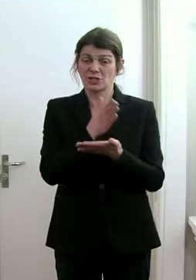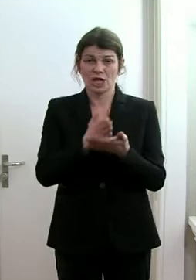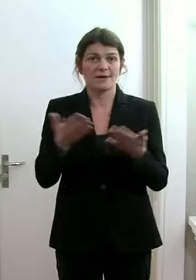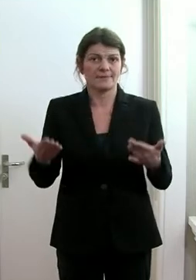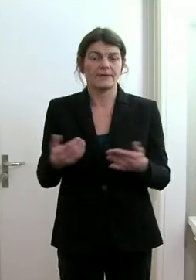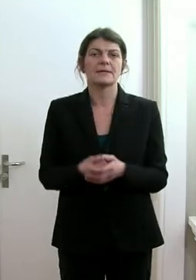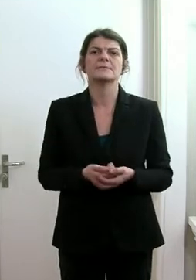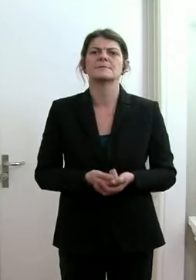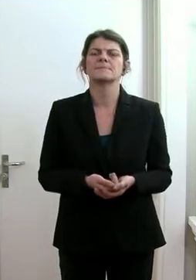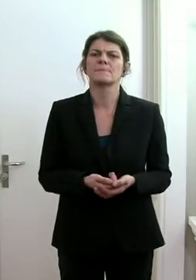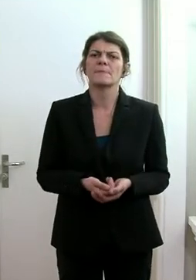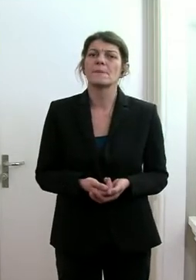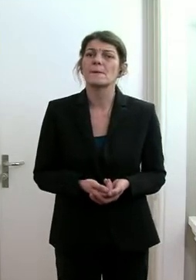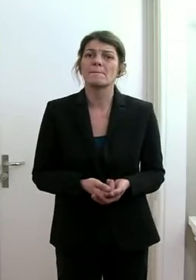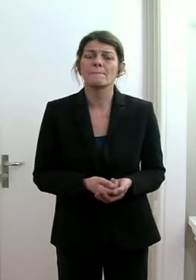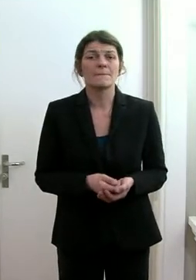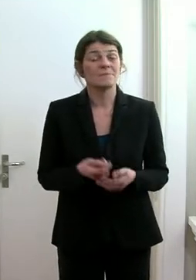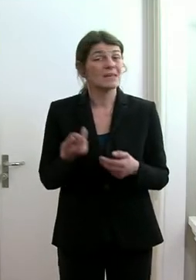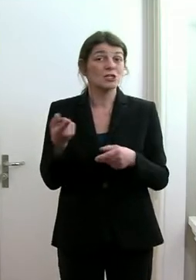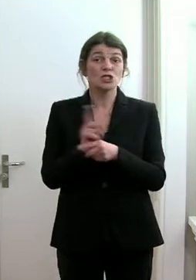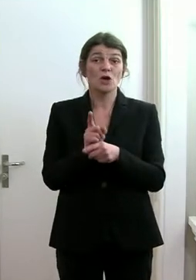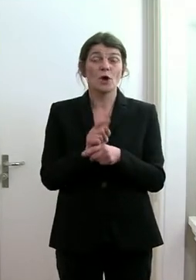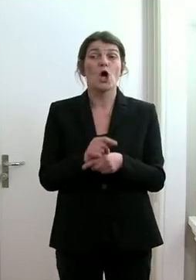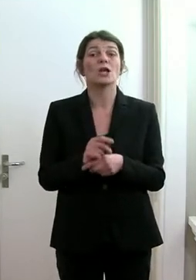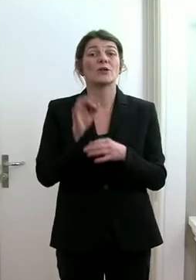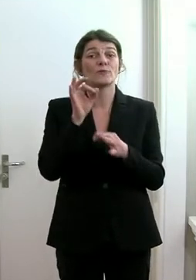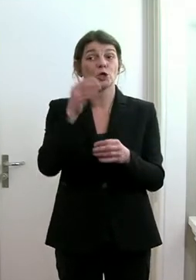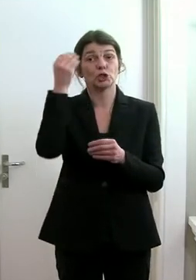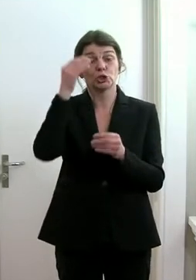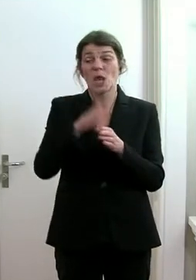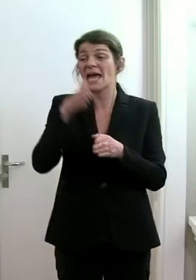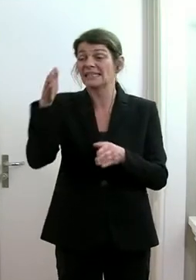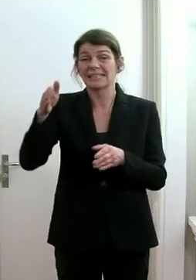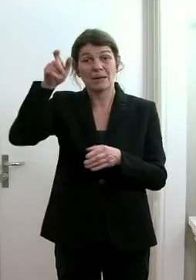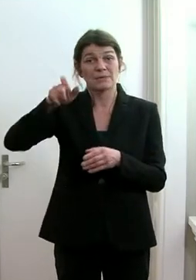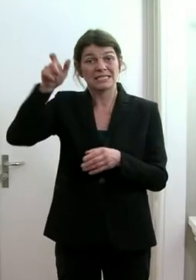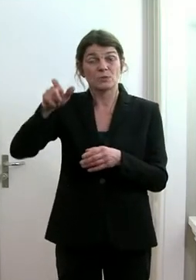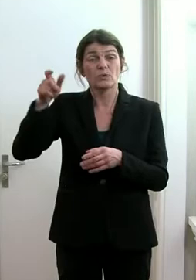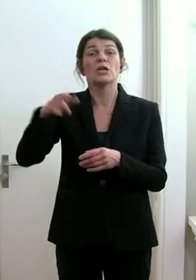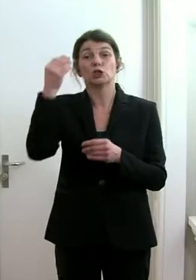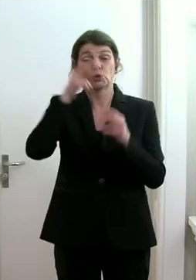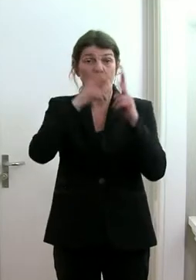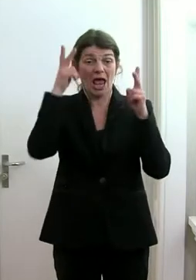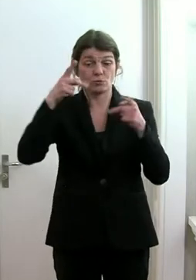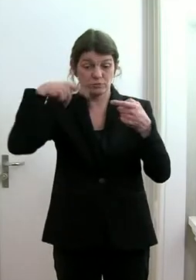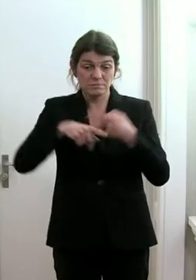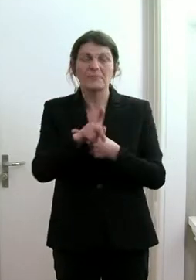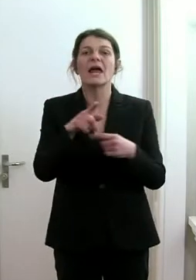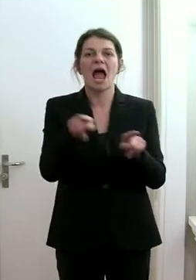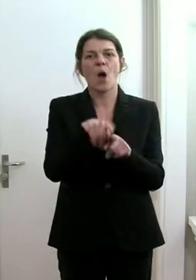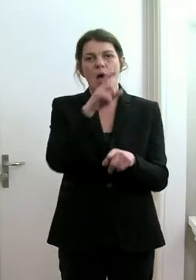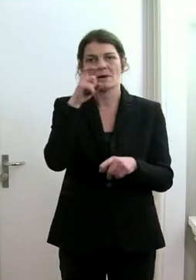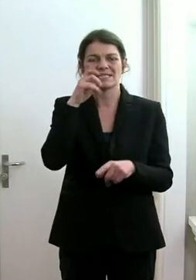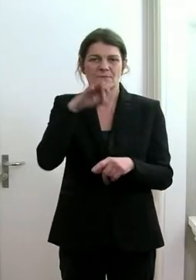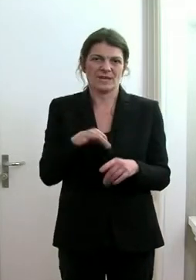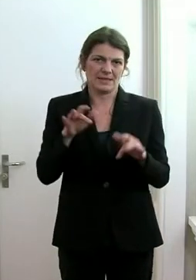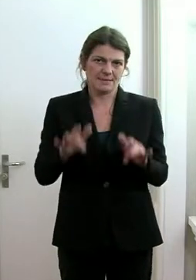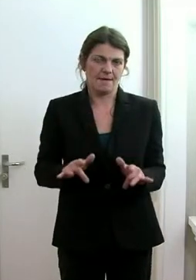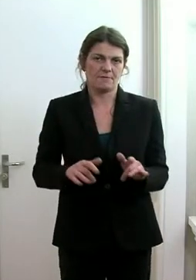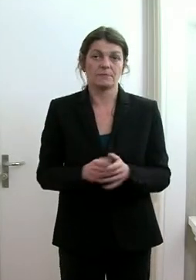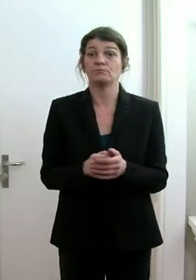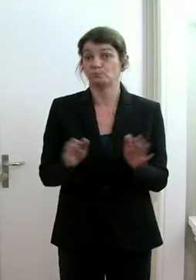dass per sofort für schulexterne Personen im Schulhaus auch Maskenpflicht gilt. Das ist